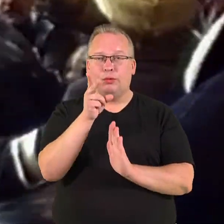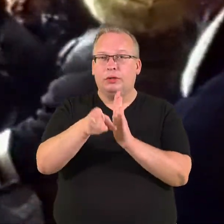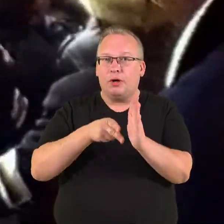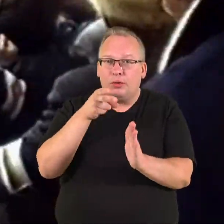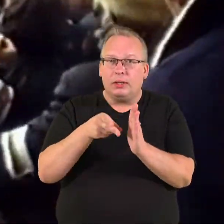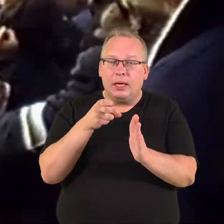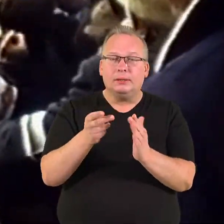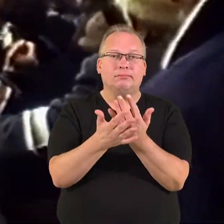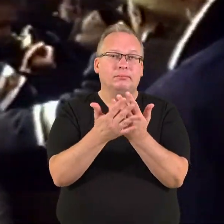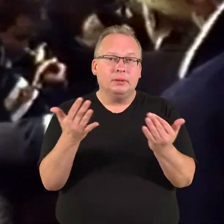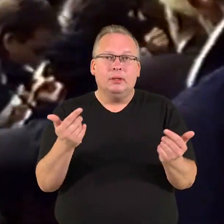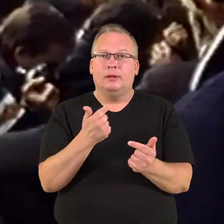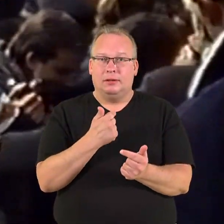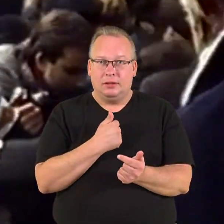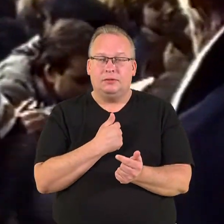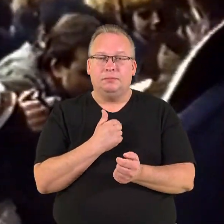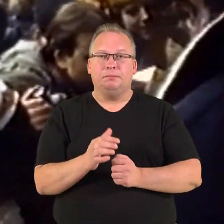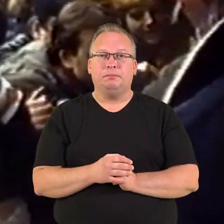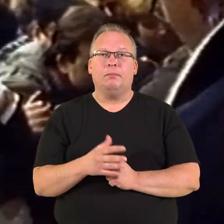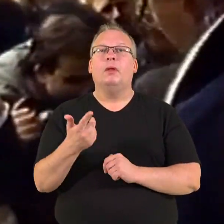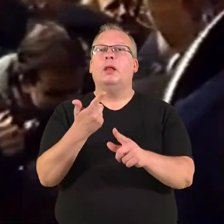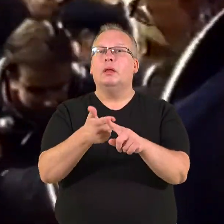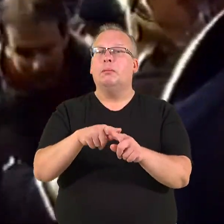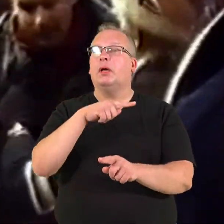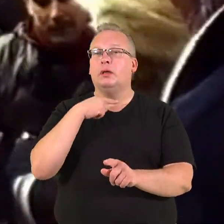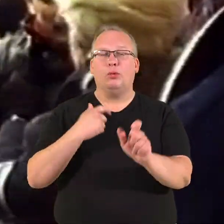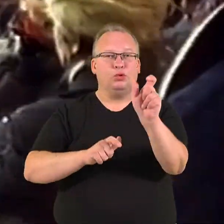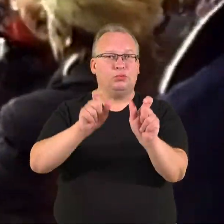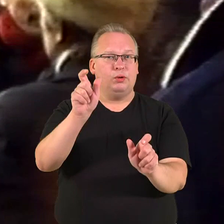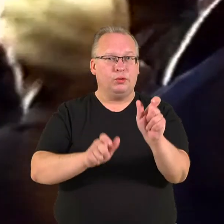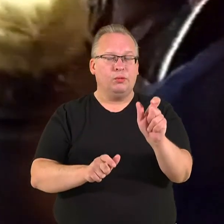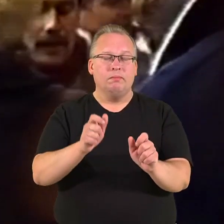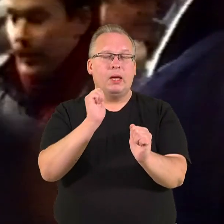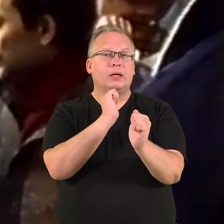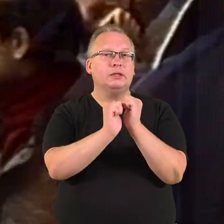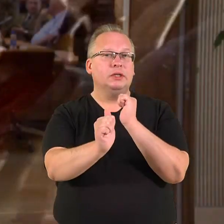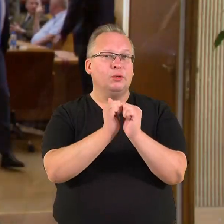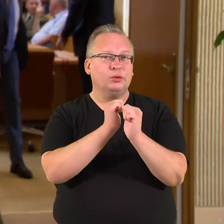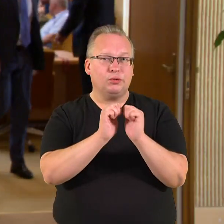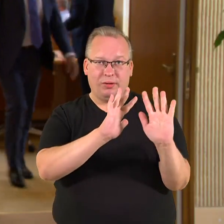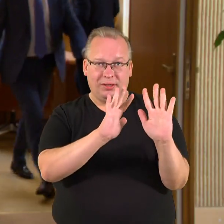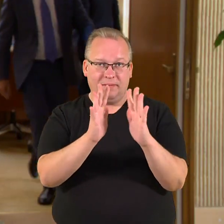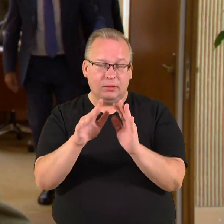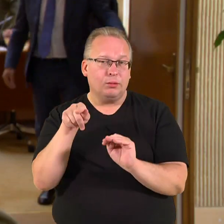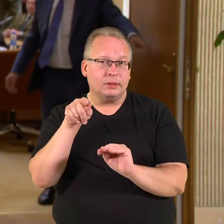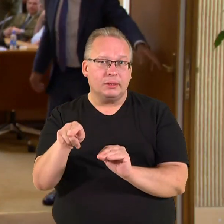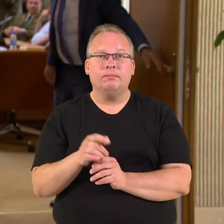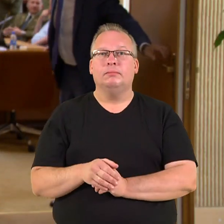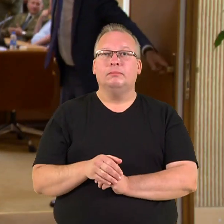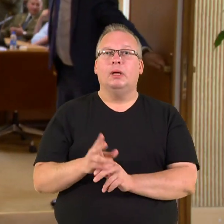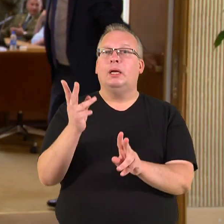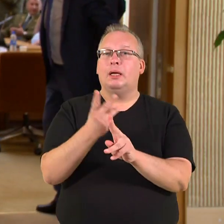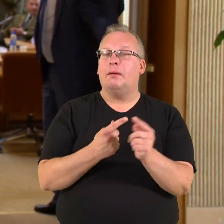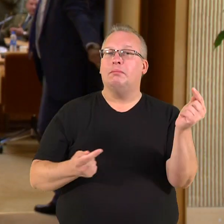ir taip toliau. Ir man aš jau daugiau nebe išėjauščiai. Labai daug žmonių buvo per sausio įvykus ir teko kažkur tai juos padėti,